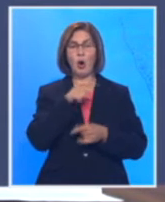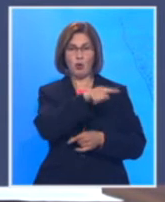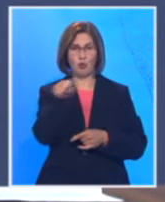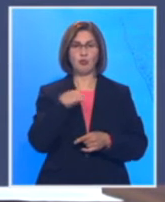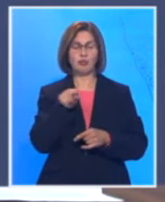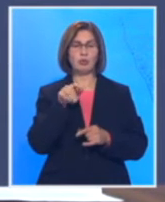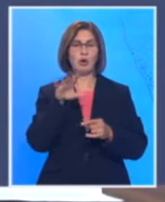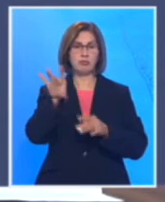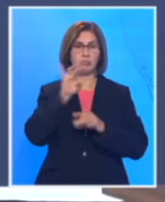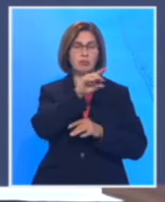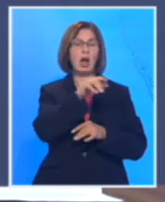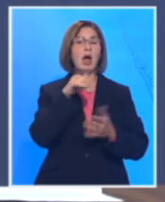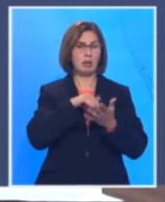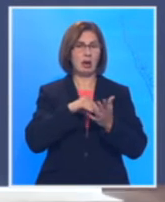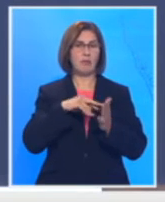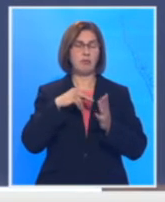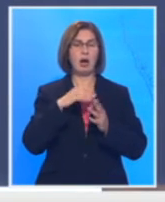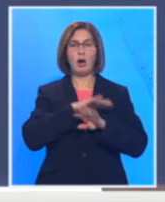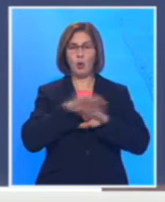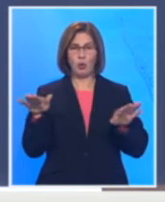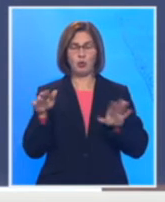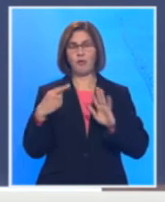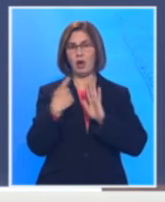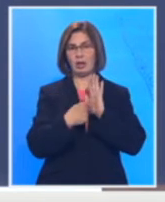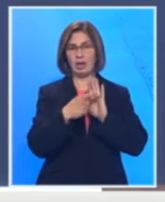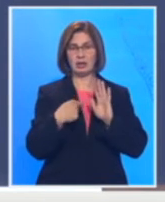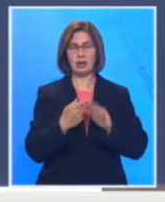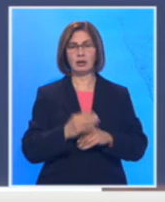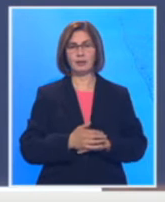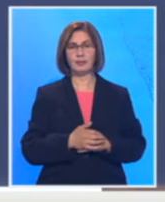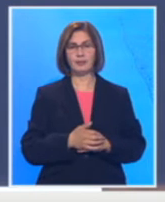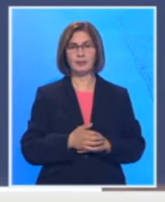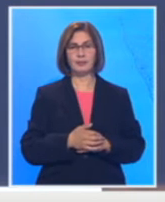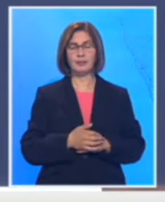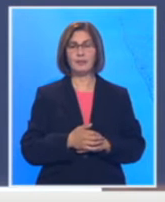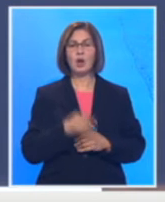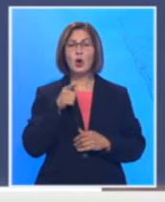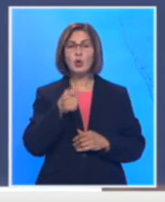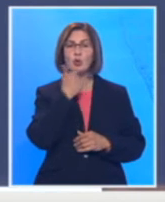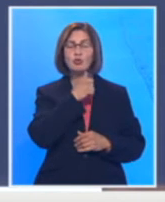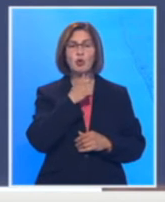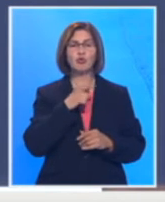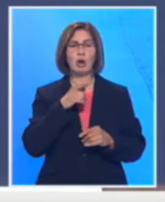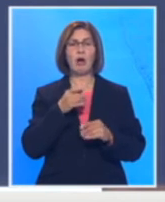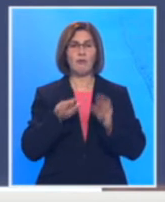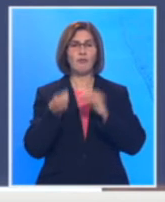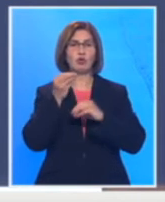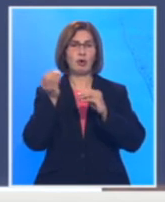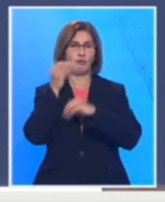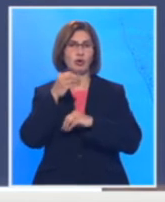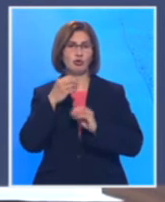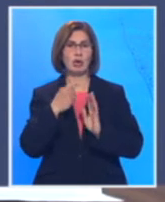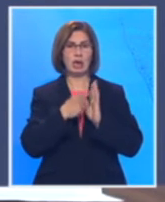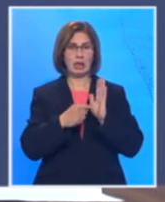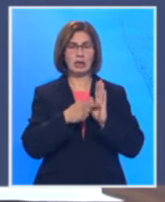planirani da se testiraju, oni se testiraju. To što će njih biti sve više i više, jer